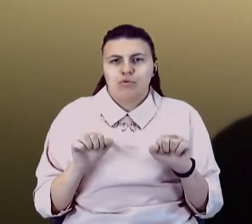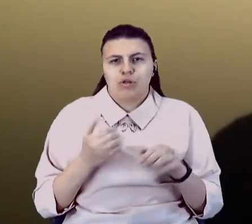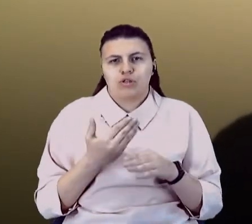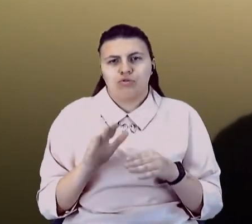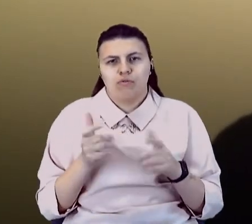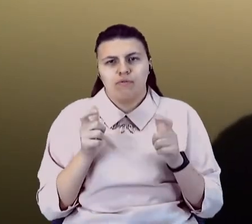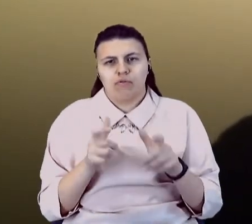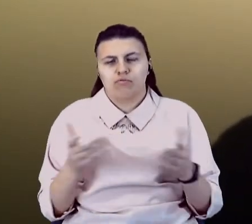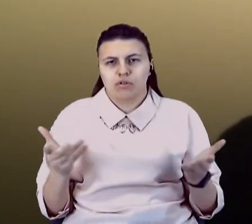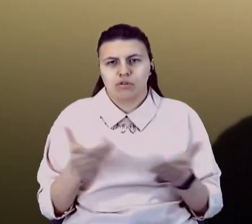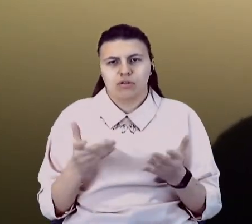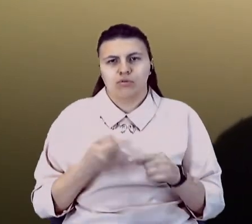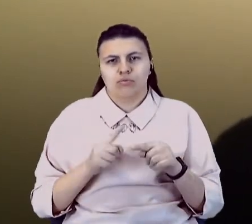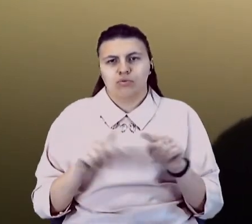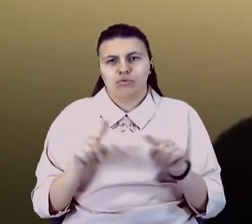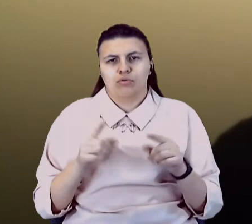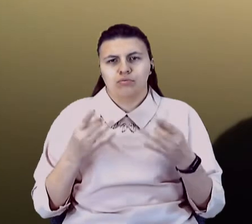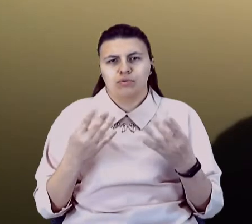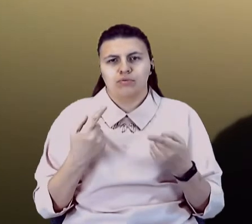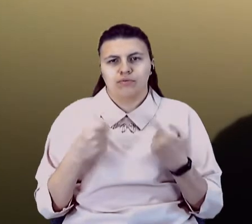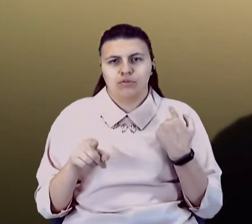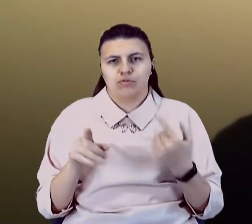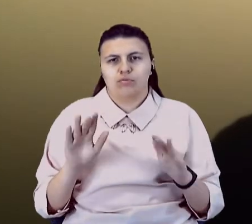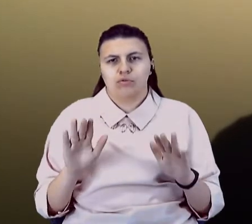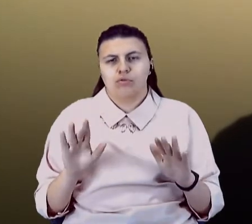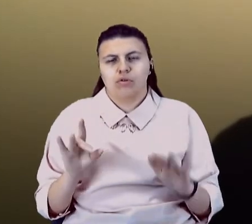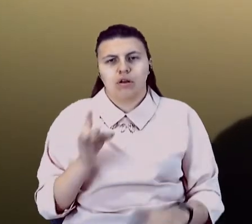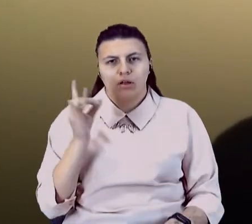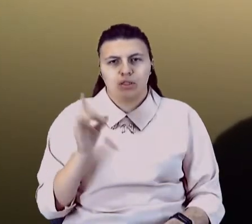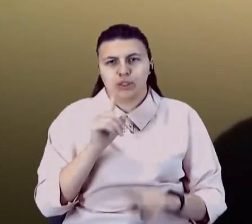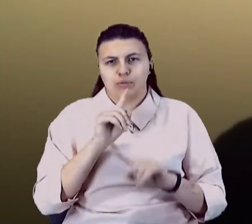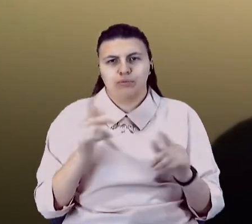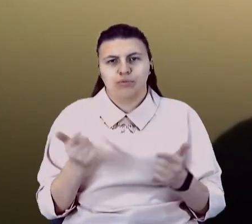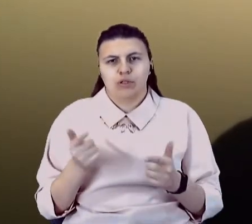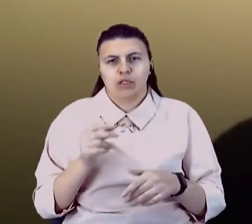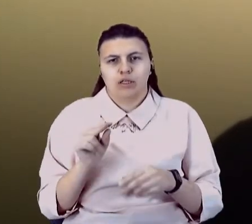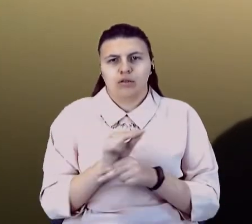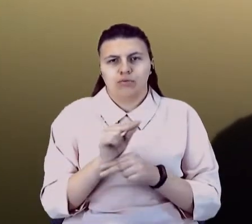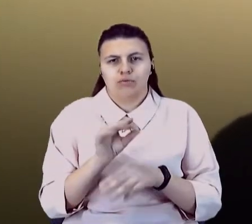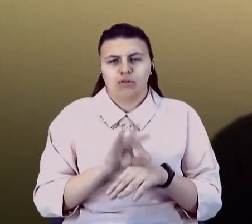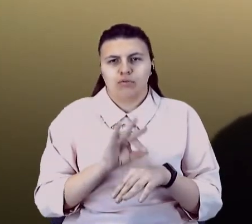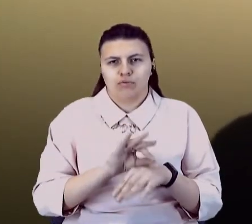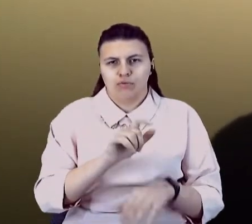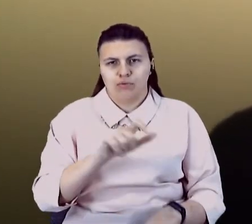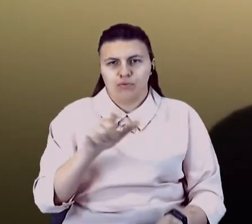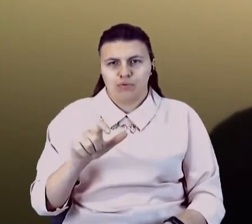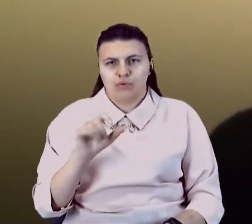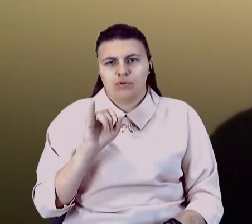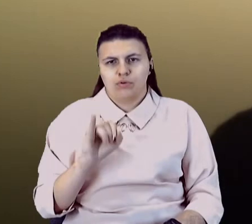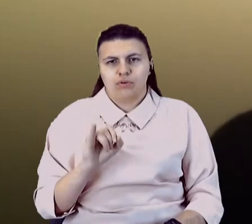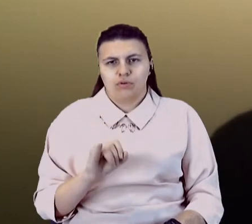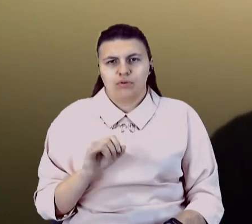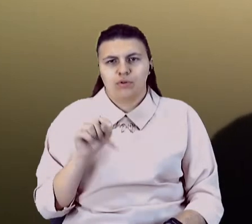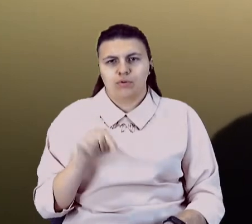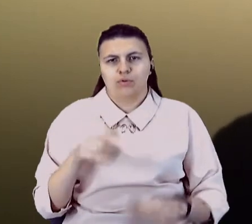просто в іншому разі не буде де лікувати цих хворих. І тут вже